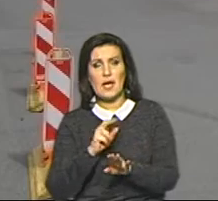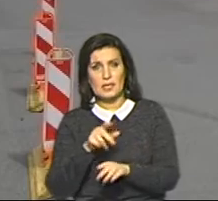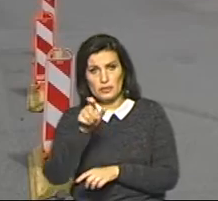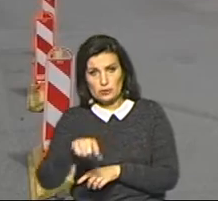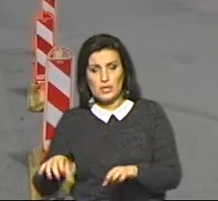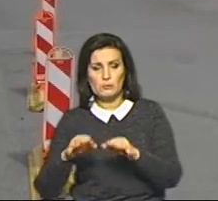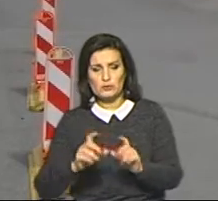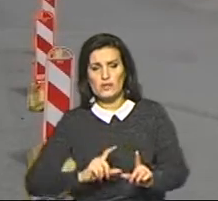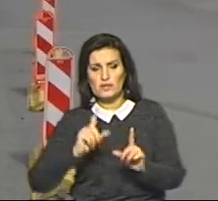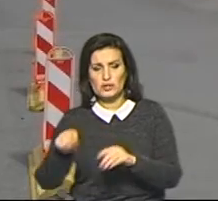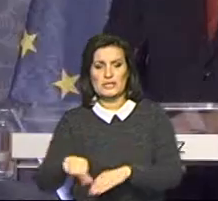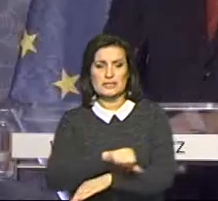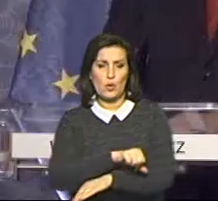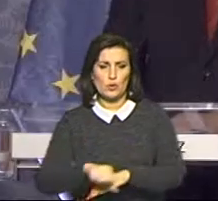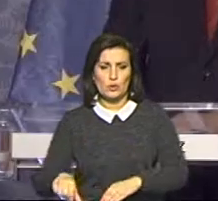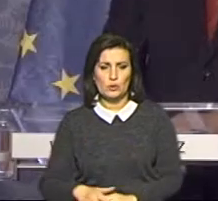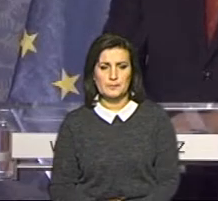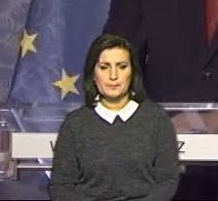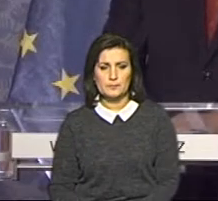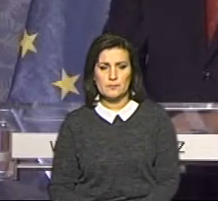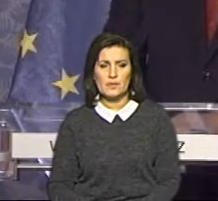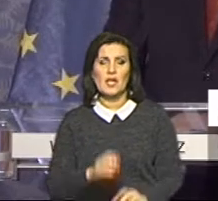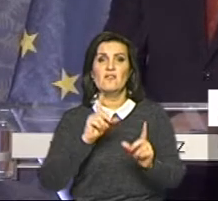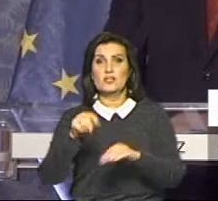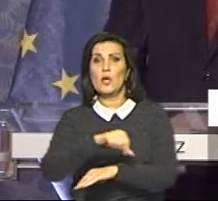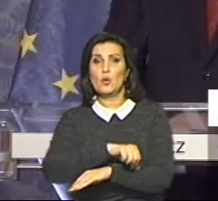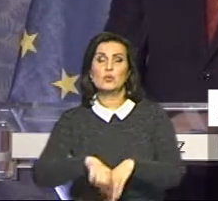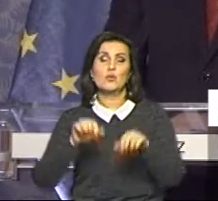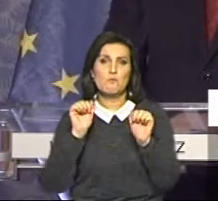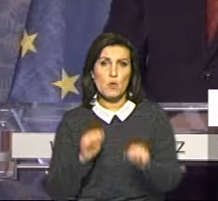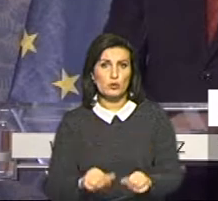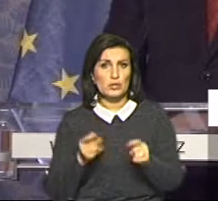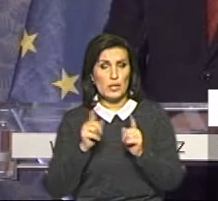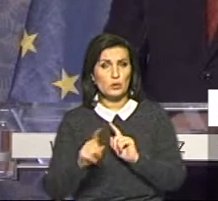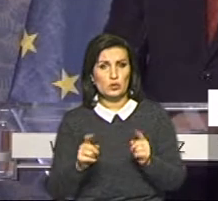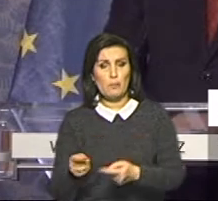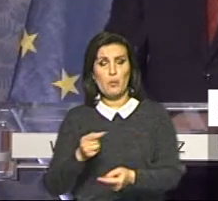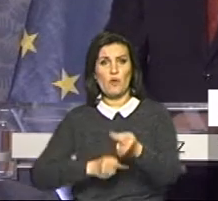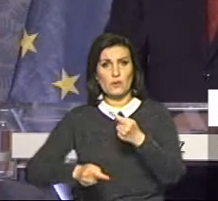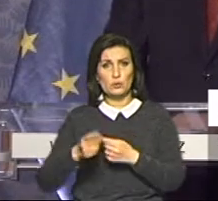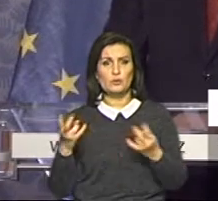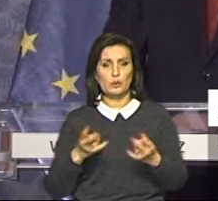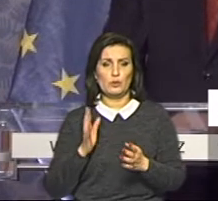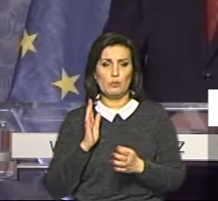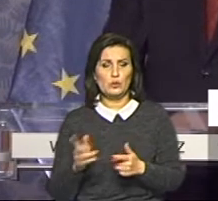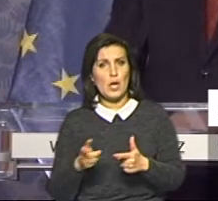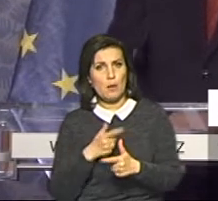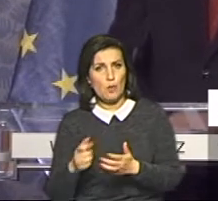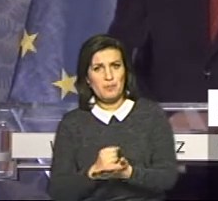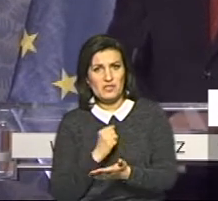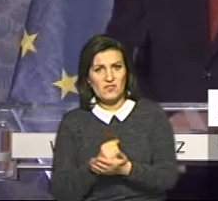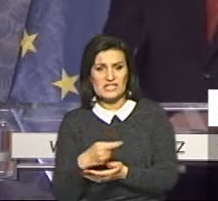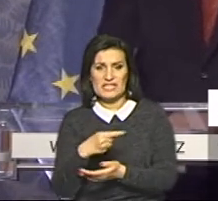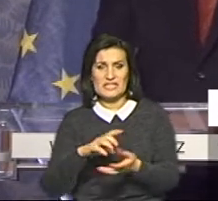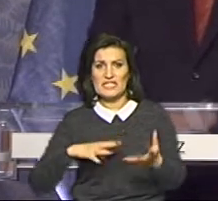дозволили виїжджати за кордон. Виїжджати за кордон можна, але для того, щоб повернутися, потрібно буде або підтвердити